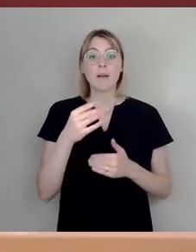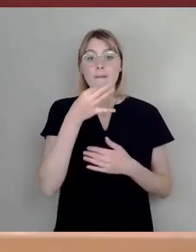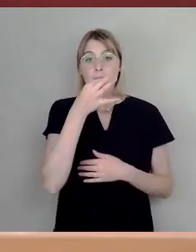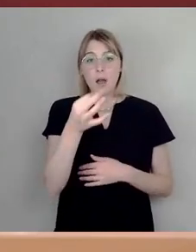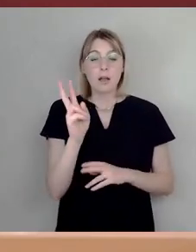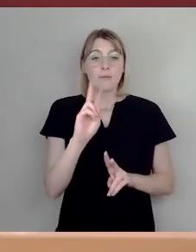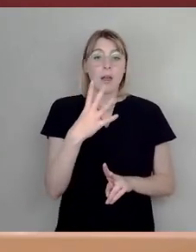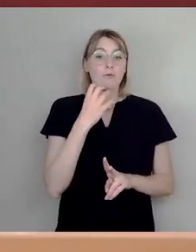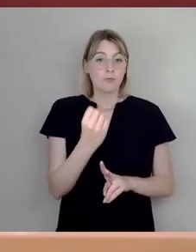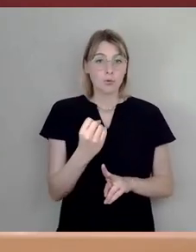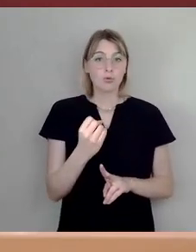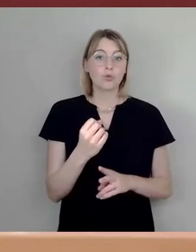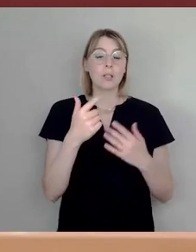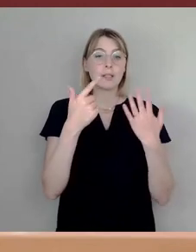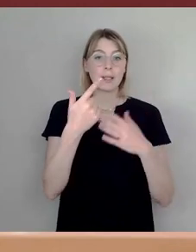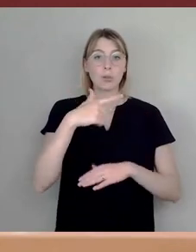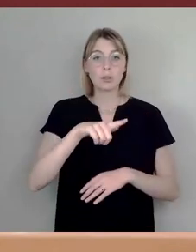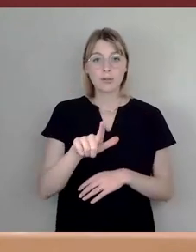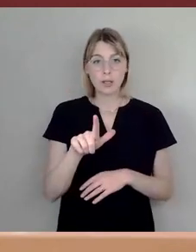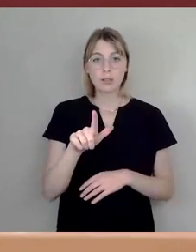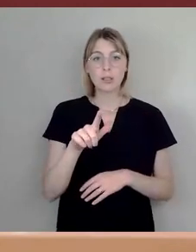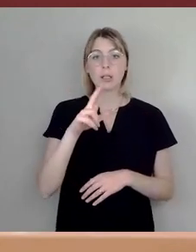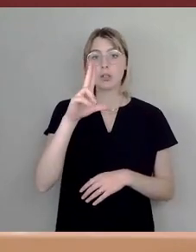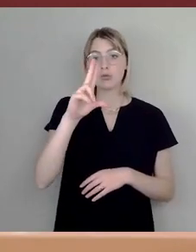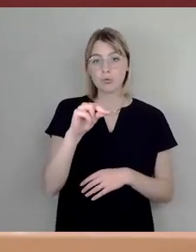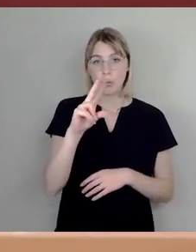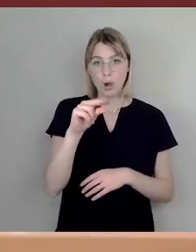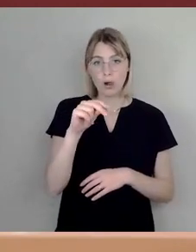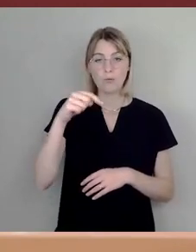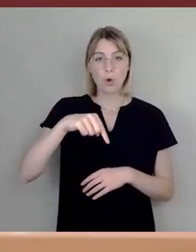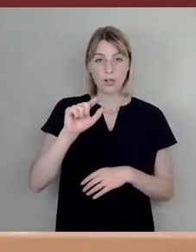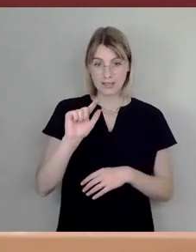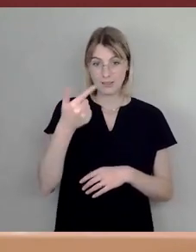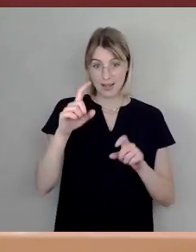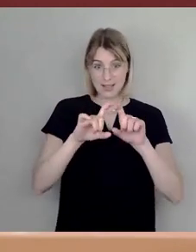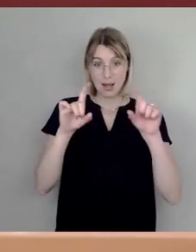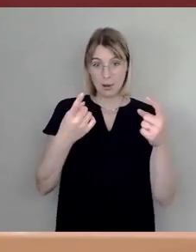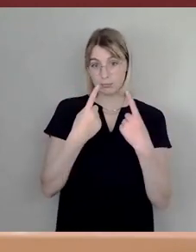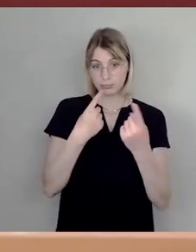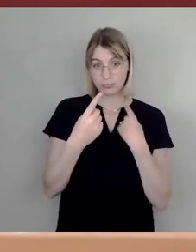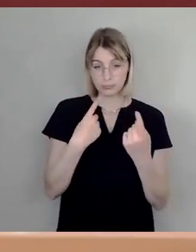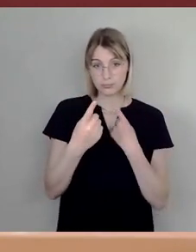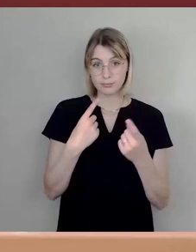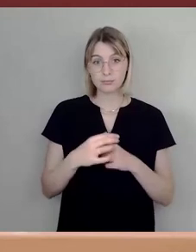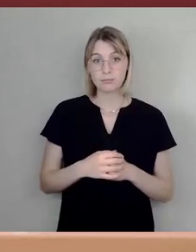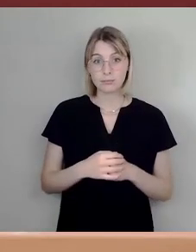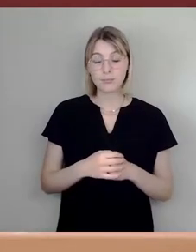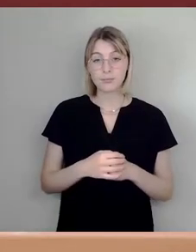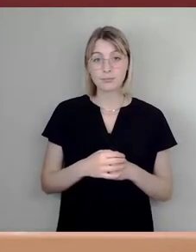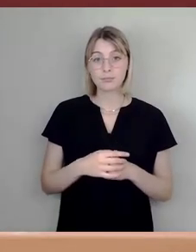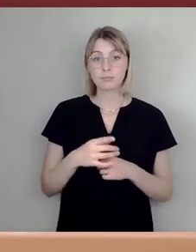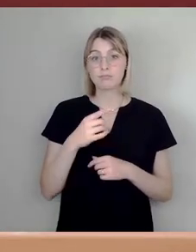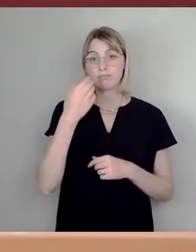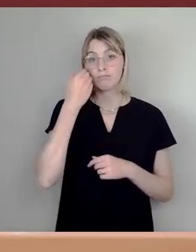ist, dass wir 27.12 dann heute als zweites, also nach der 27.14 behandeln.